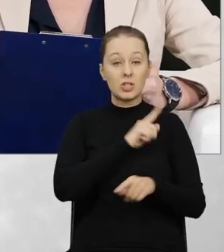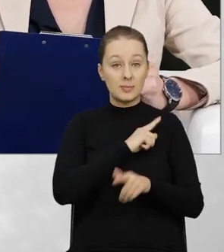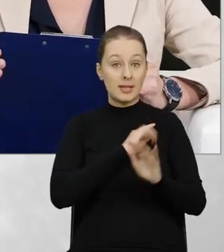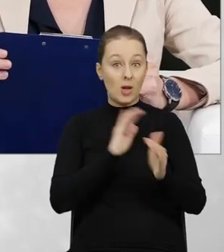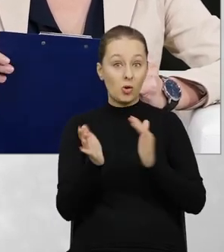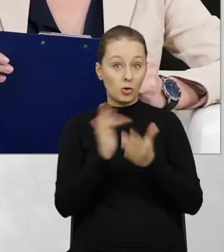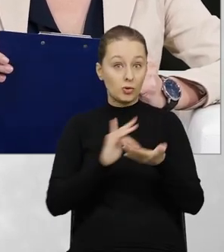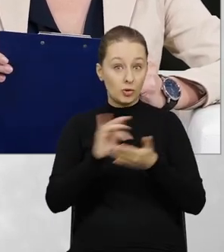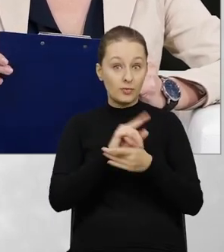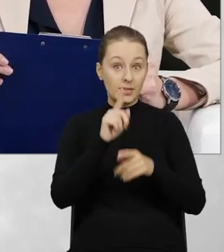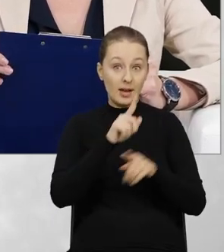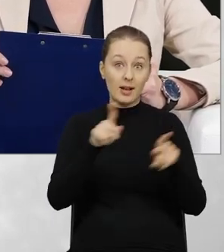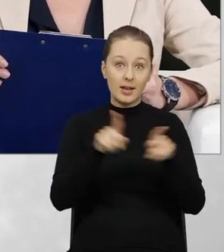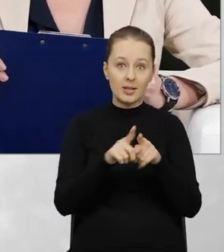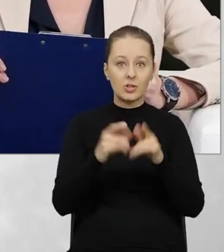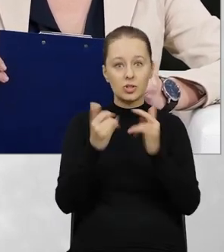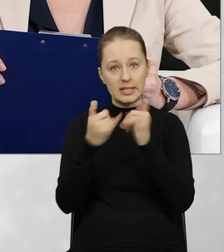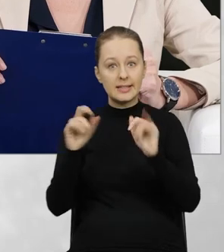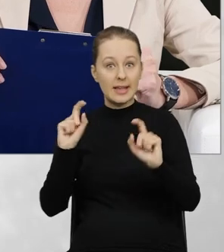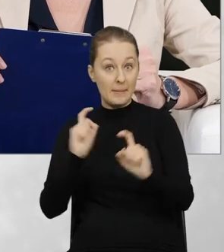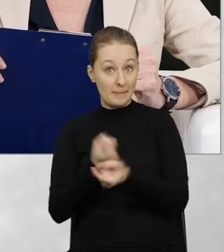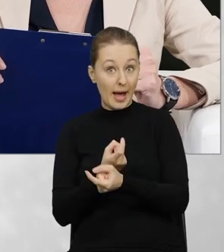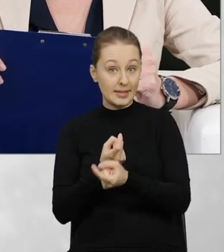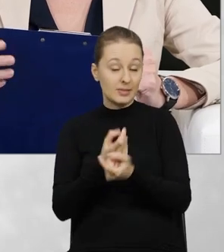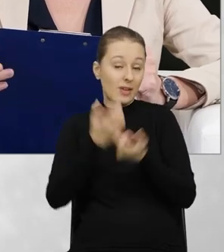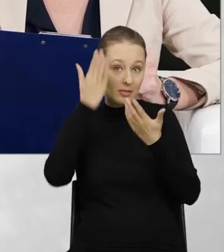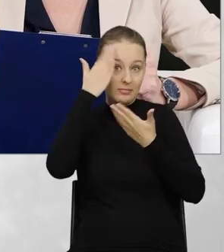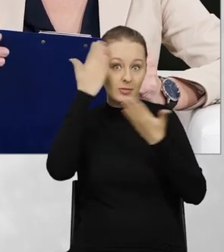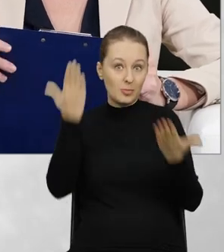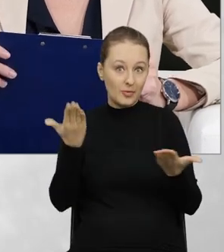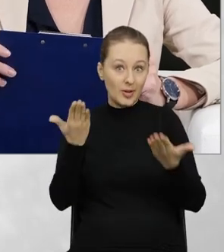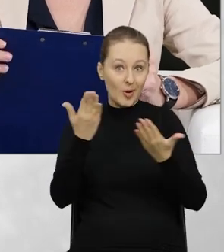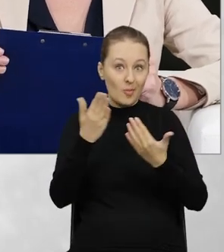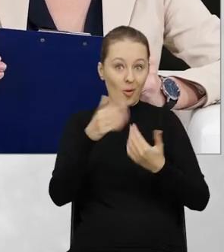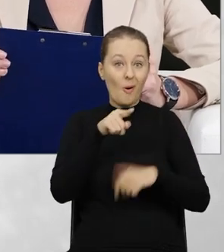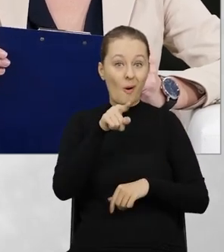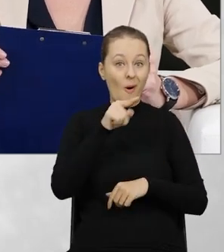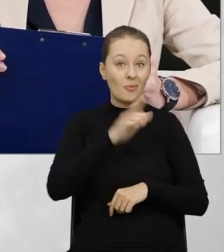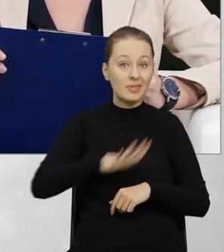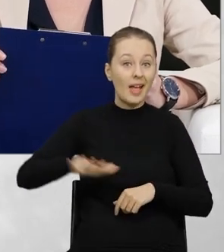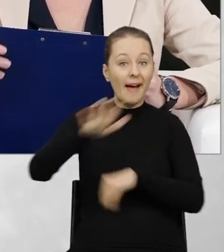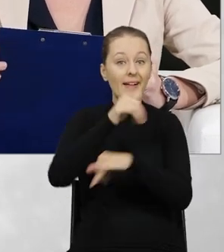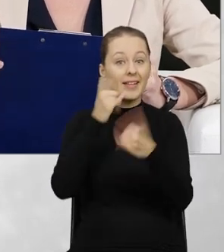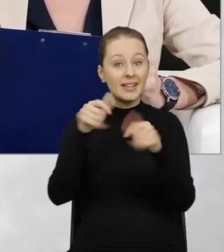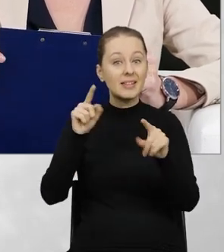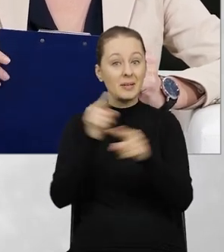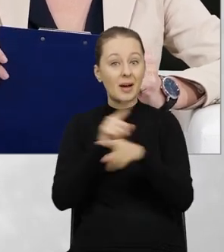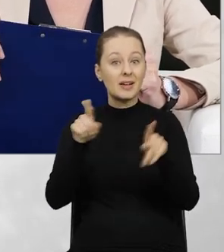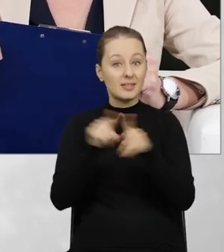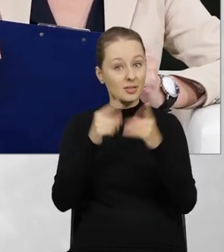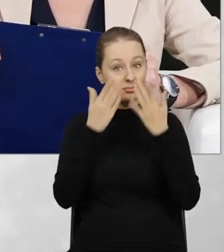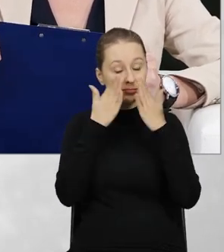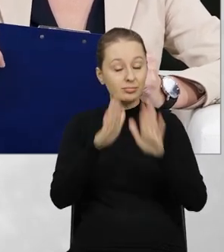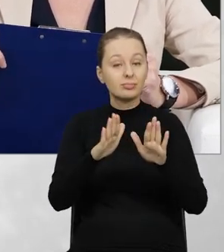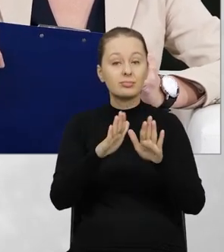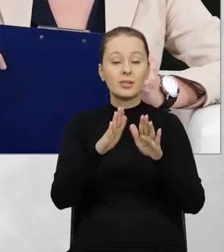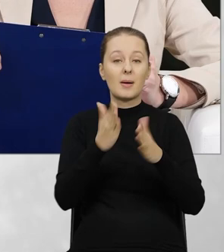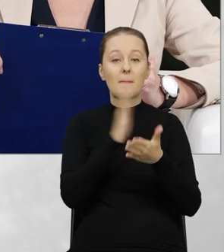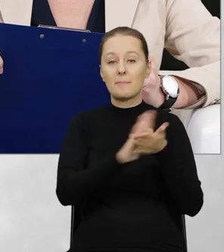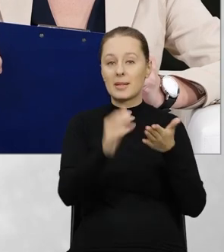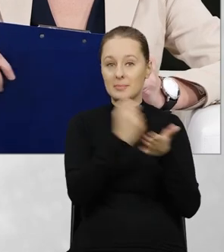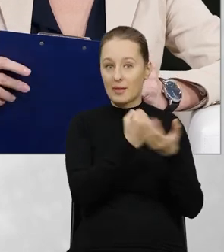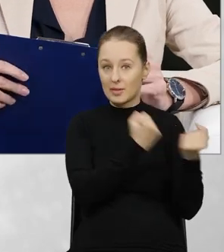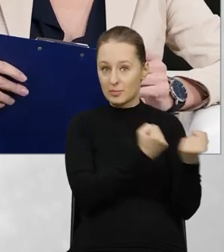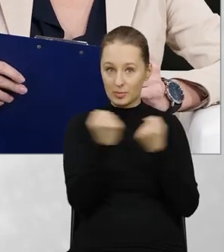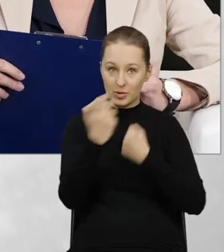przez Inspekcję Ochrony Środowiska, ale też przez organy innych państw, bo wiadomo i na ich terenie też dochodzi do ujawnienia nielegalnego